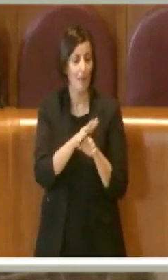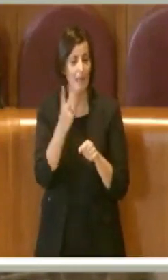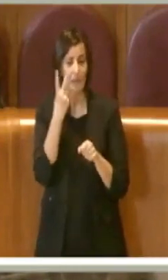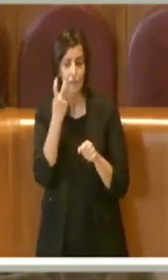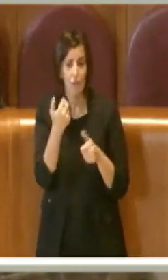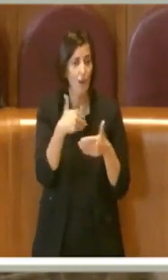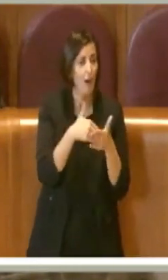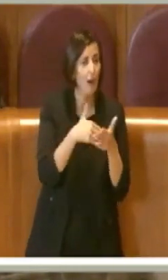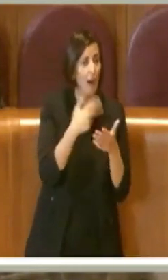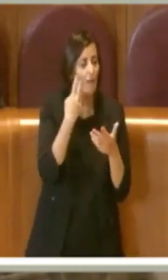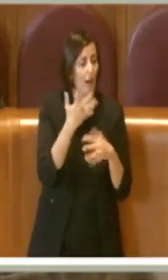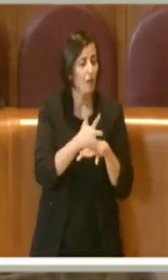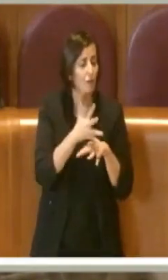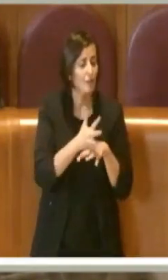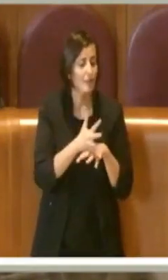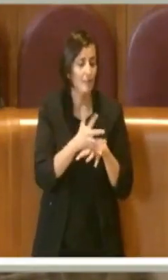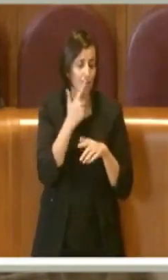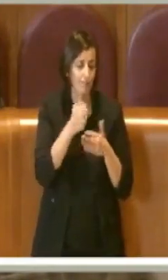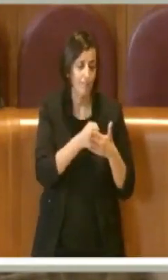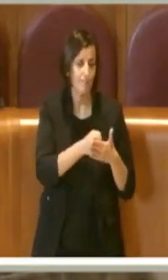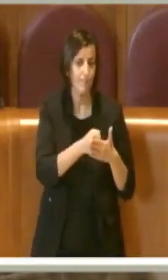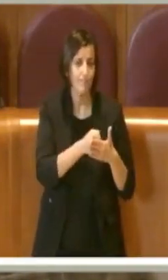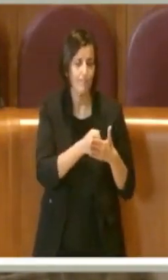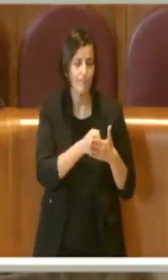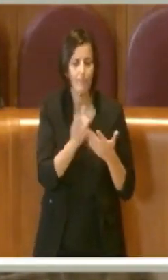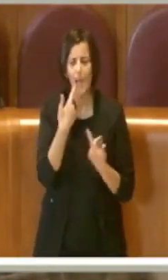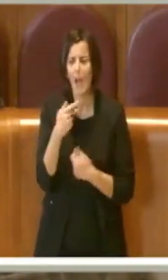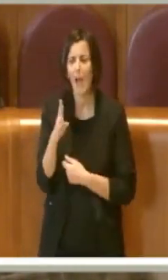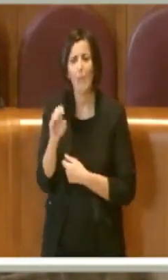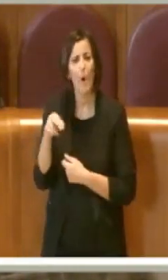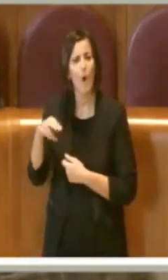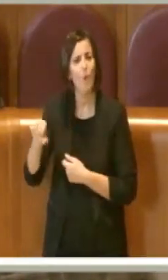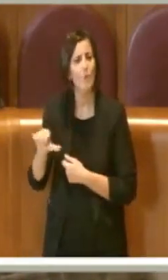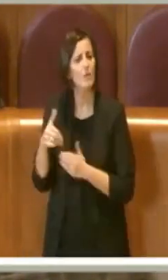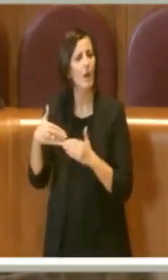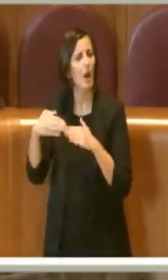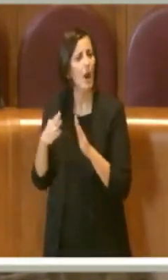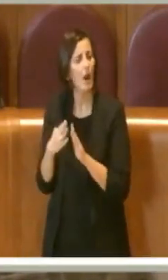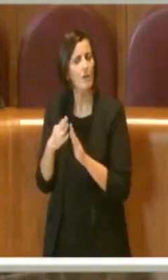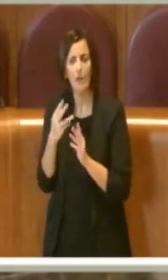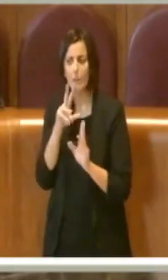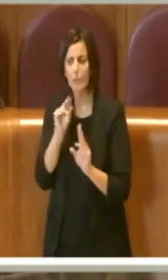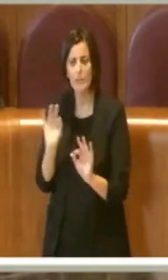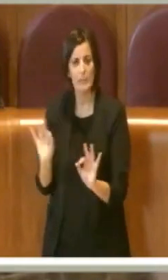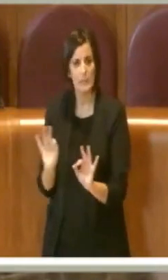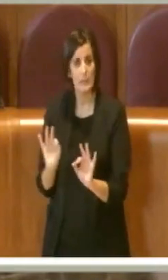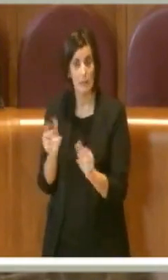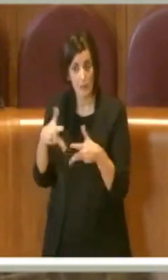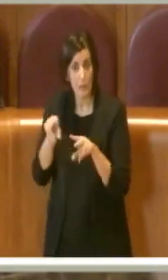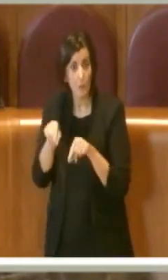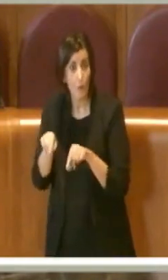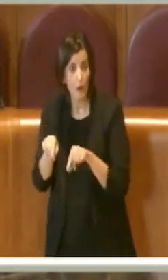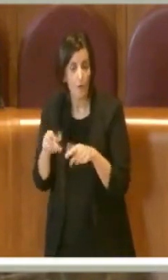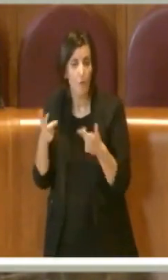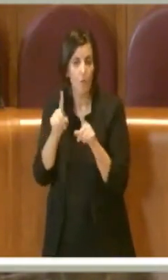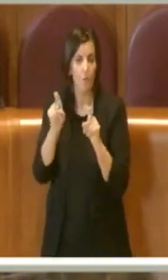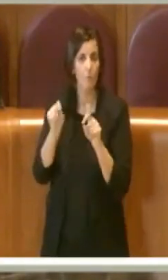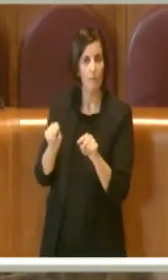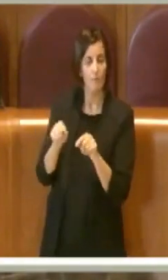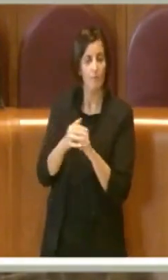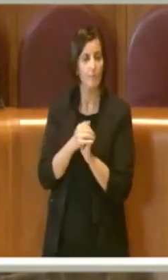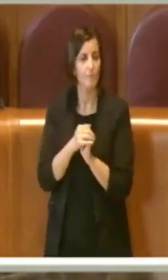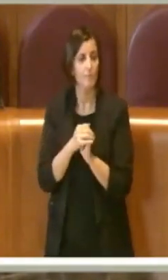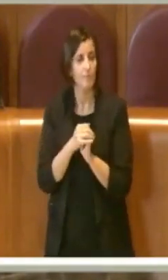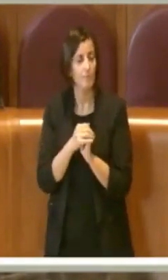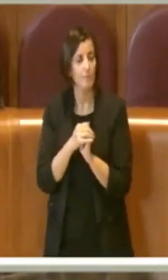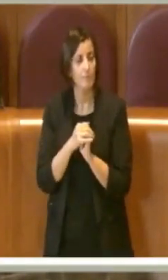accessibile. Ma non si parla del bonus casa, lo riformerete, come? Non si parla dei cut, ce ne